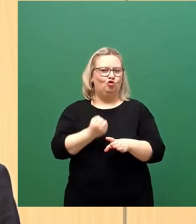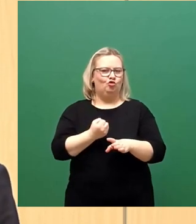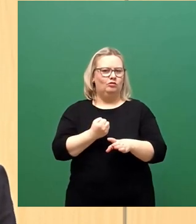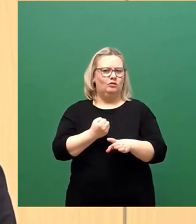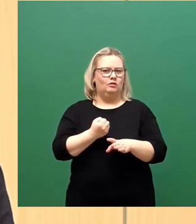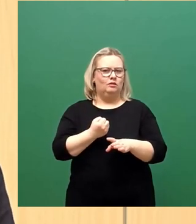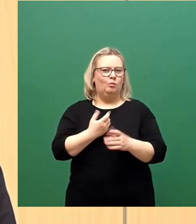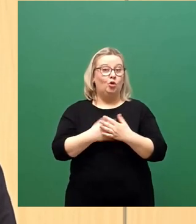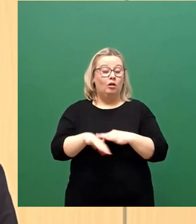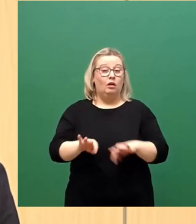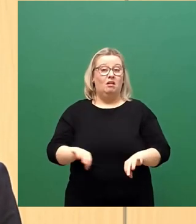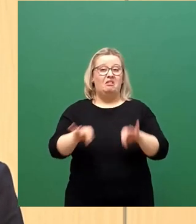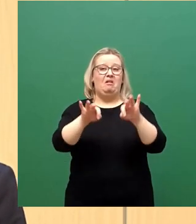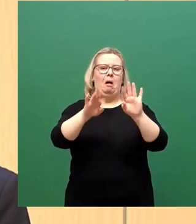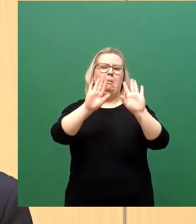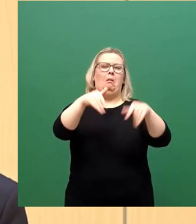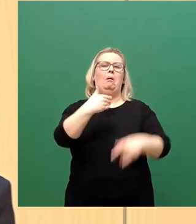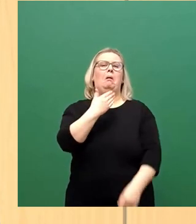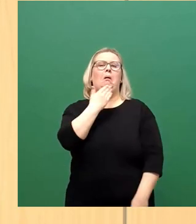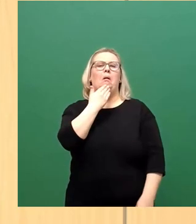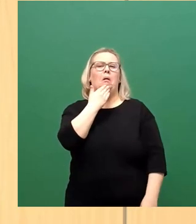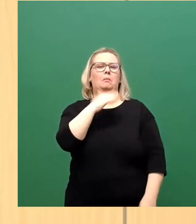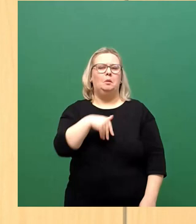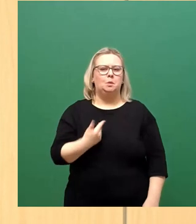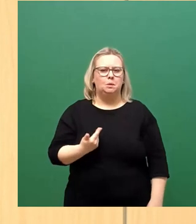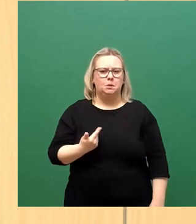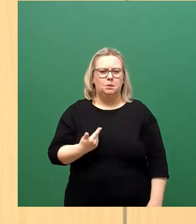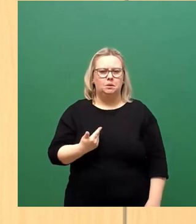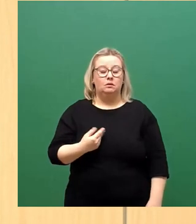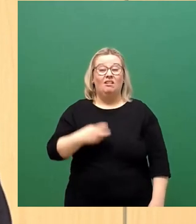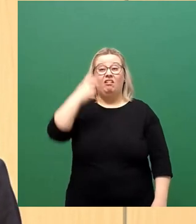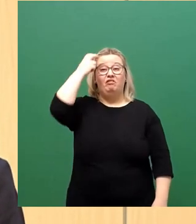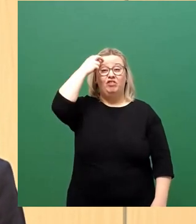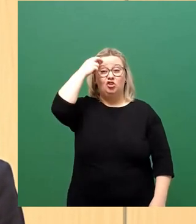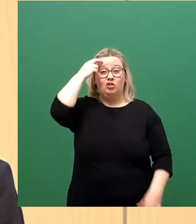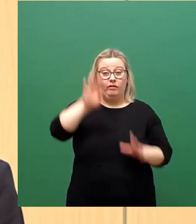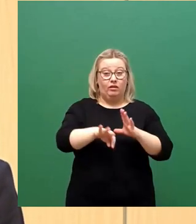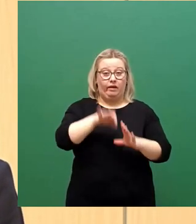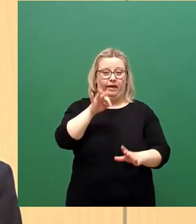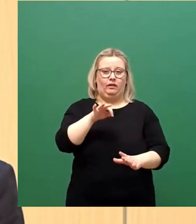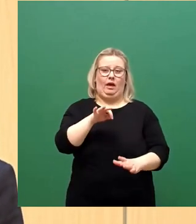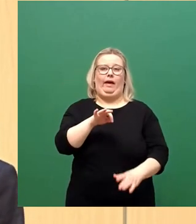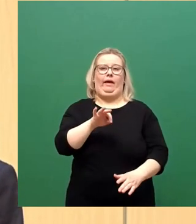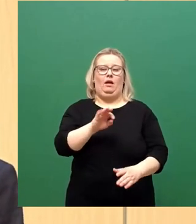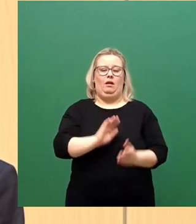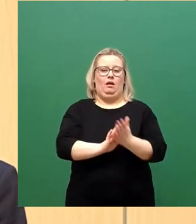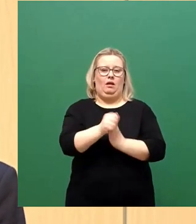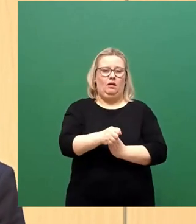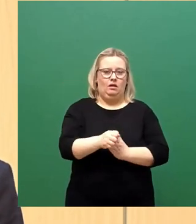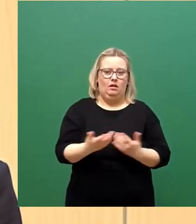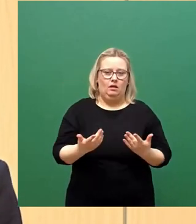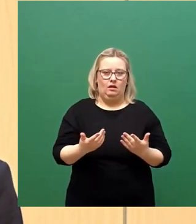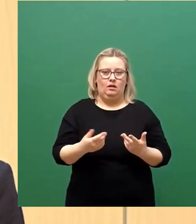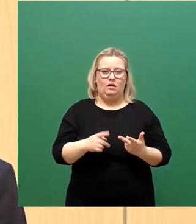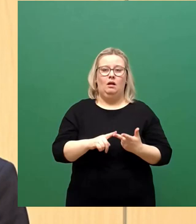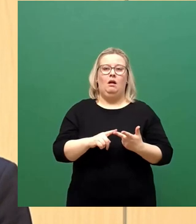verharmlosen, wissenschaftliche Erkenntnisse negieren, Halbwahrheiten